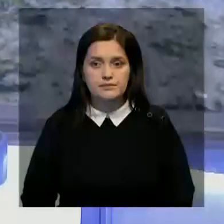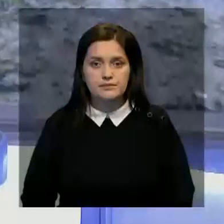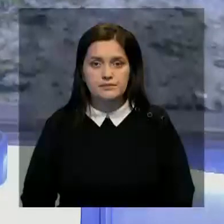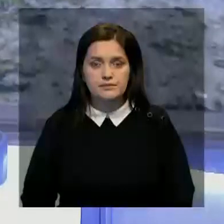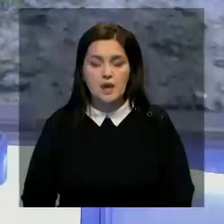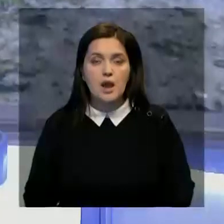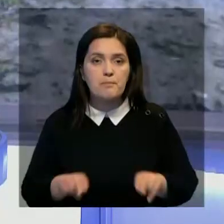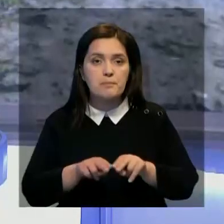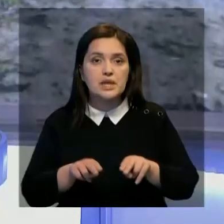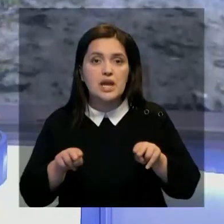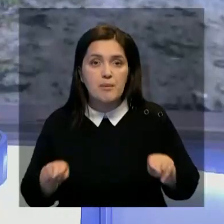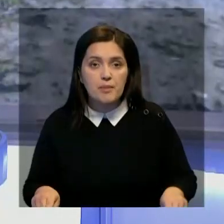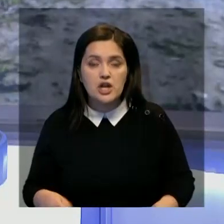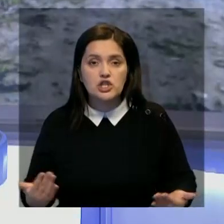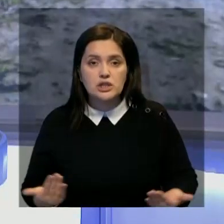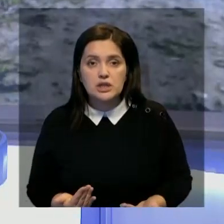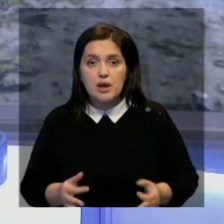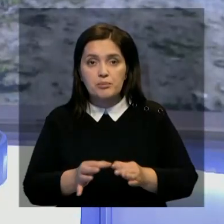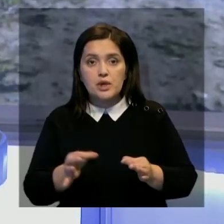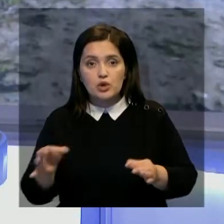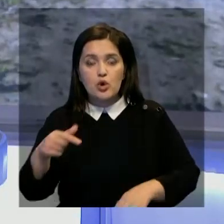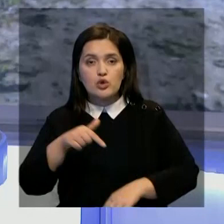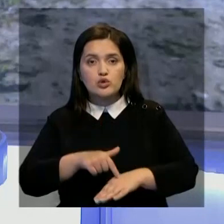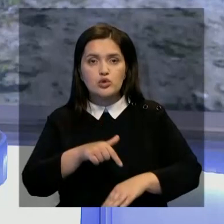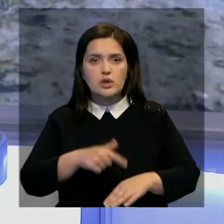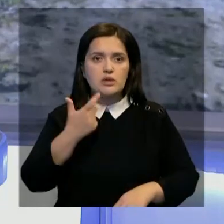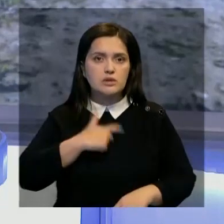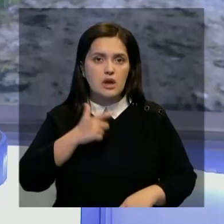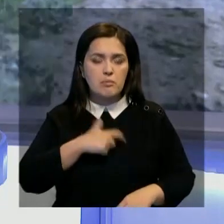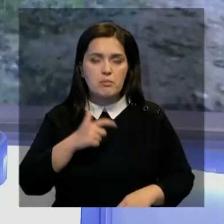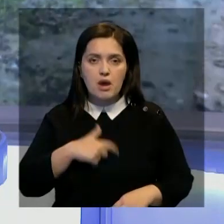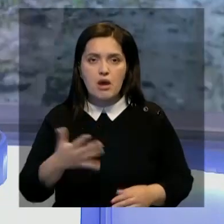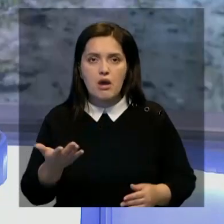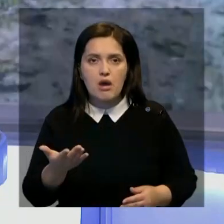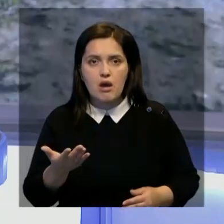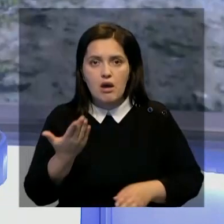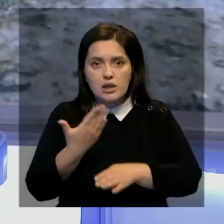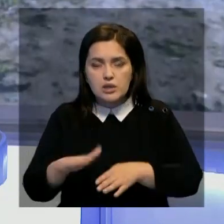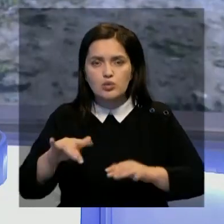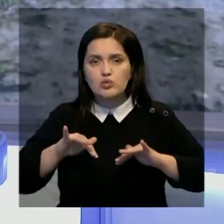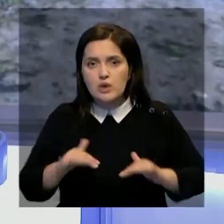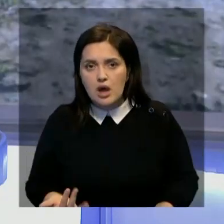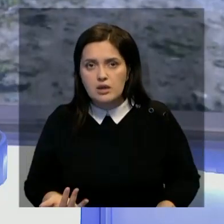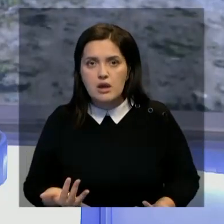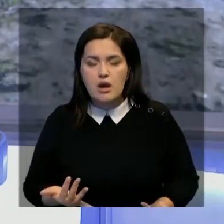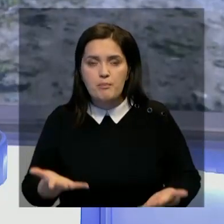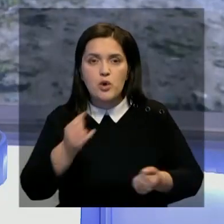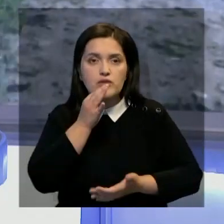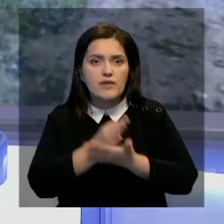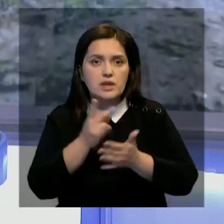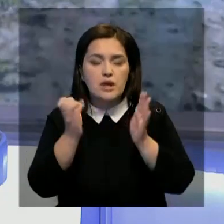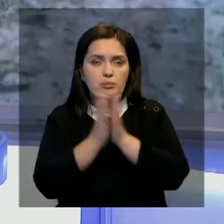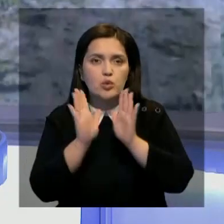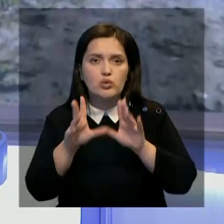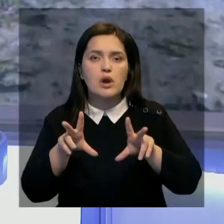В Петропавловске жители одного из микрорайонов ощущают себя отрезанными от цивилизации. Они устали получать в ответ на свои просьбы лишь